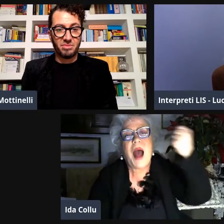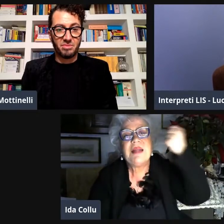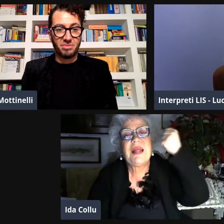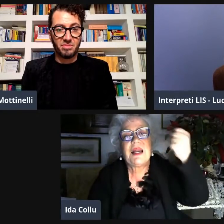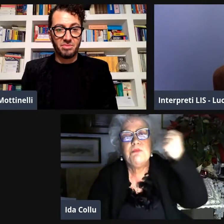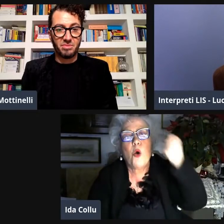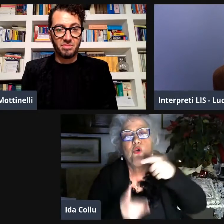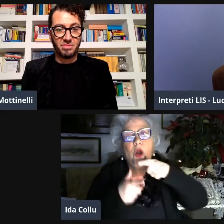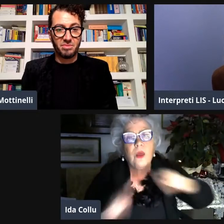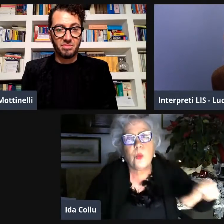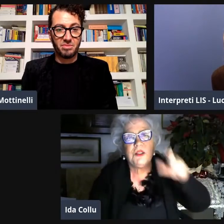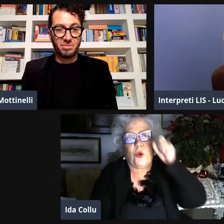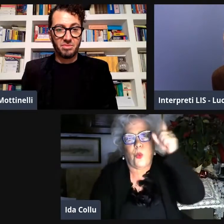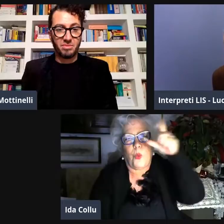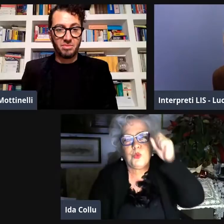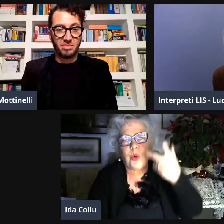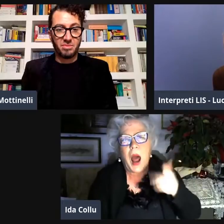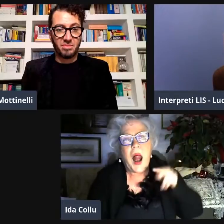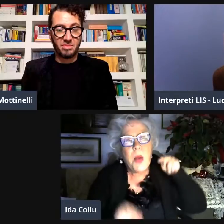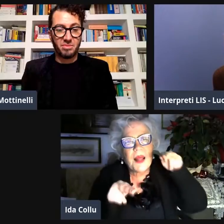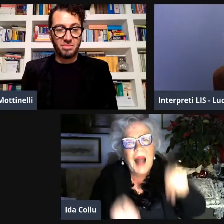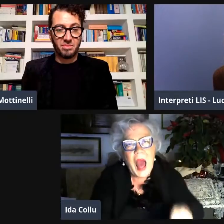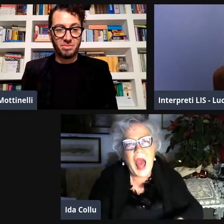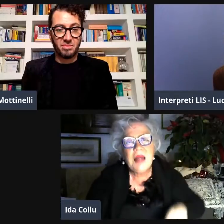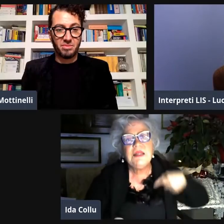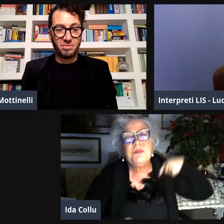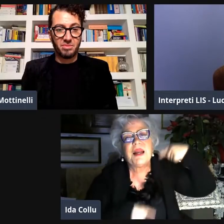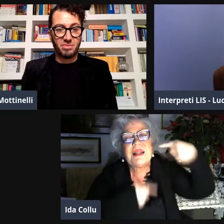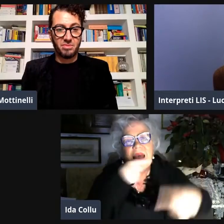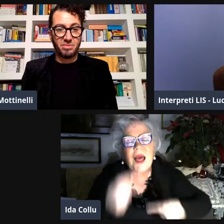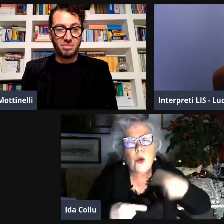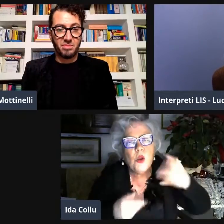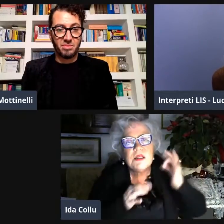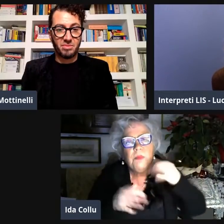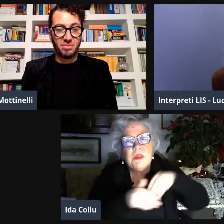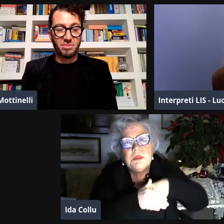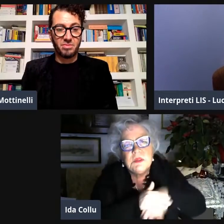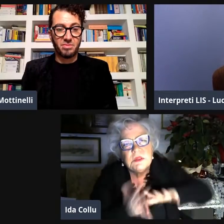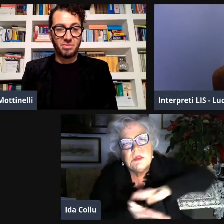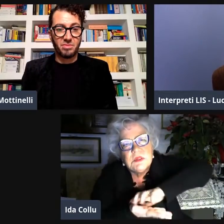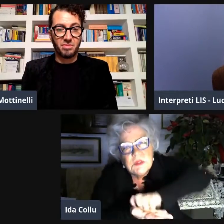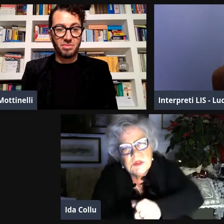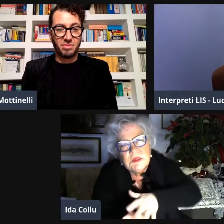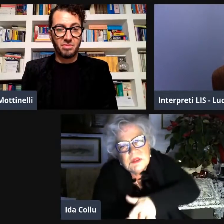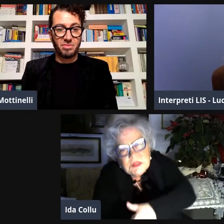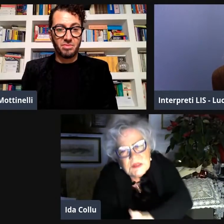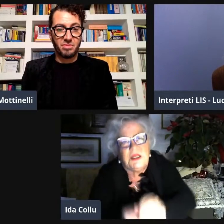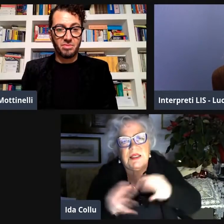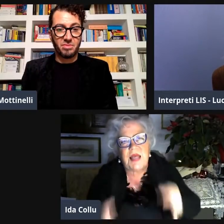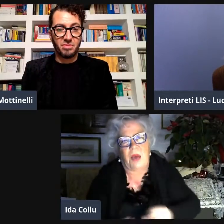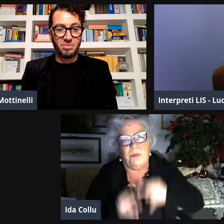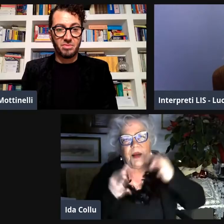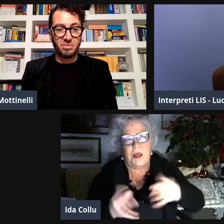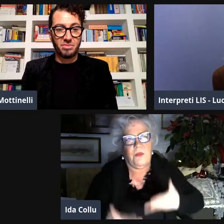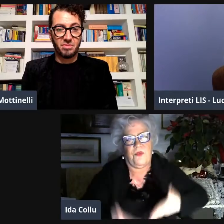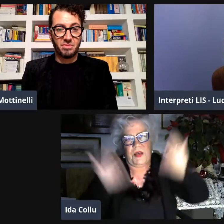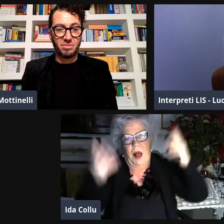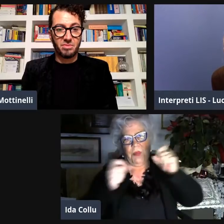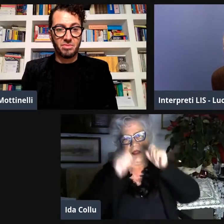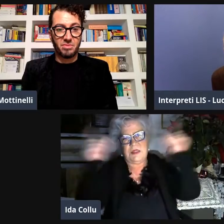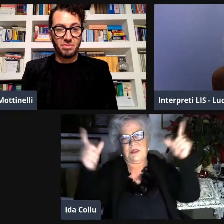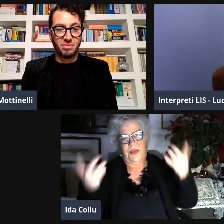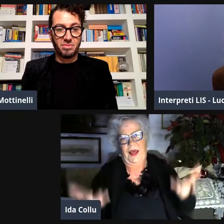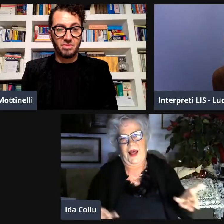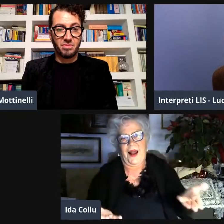poi le persone sorde si sono appropriate della lingua dei segni per avere un patrimonio culturale che poi è andato avanti nel tempo